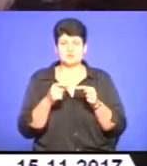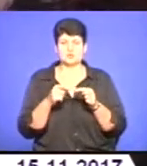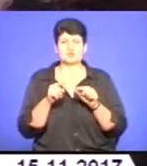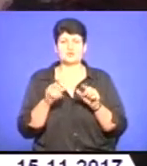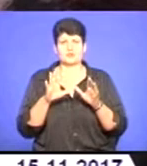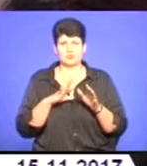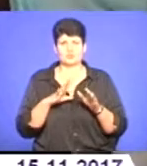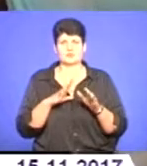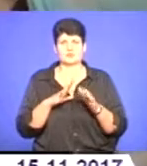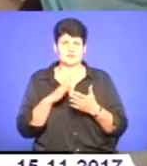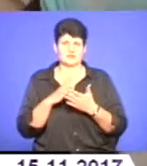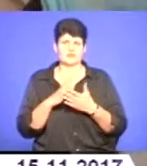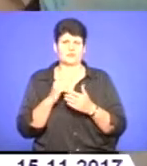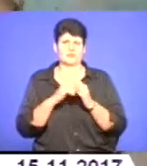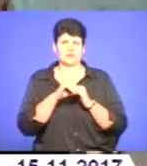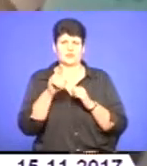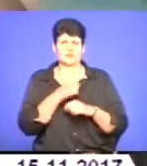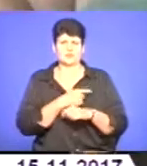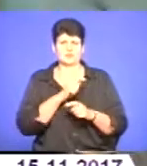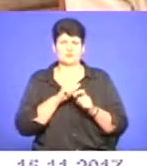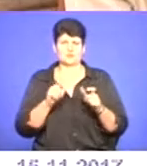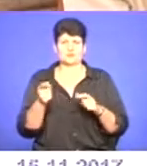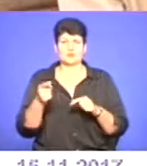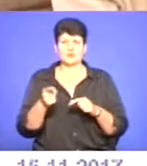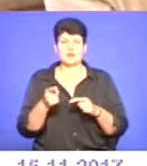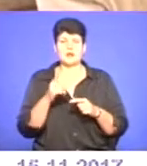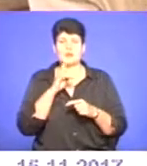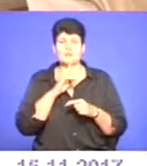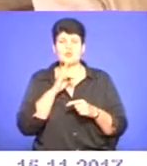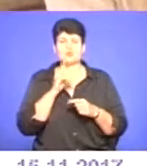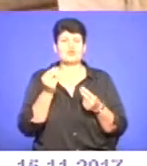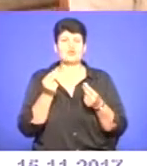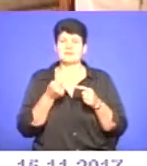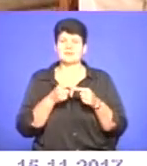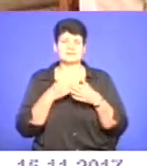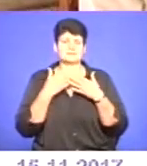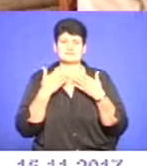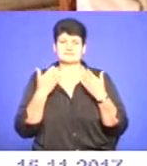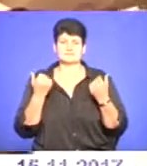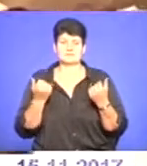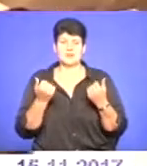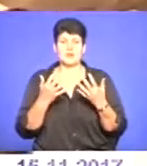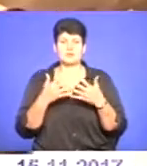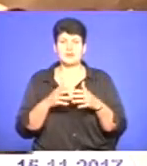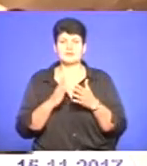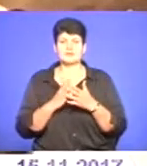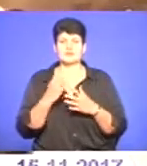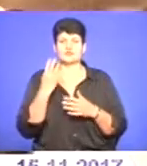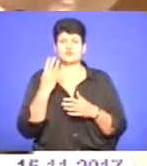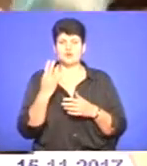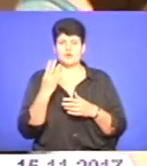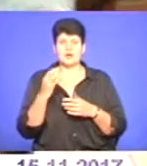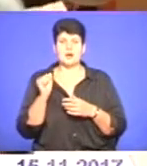вони були в наявності у кожному медичному закладі Тернополя. Втім, поки що коштів на це немає. Наразі обладнання є лише у чотирьох